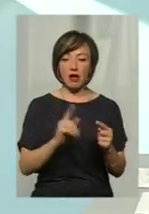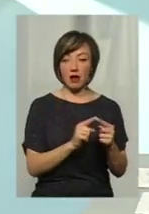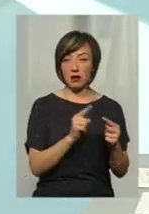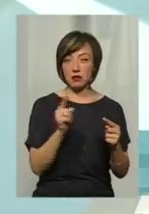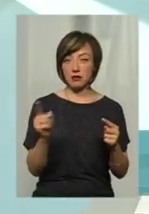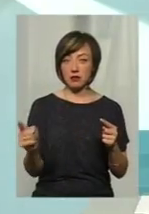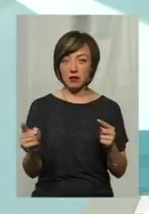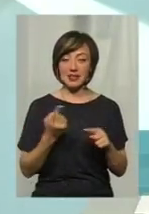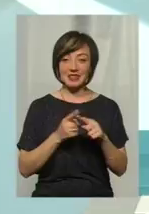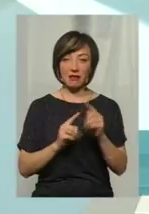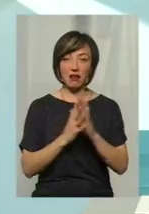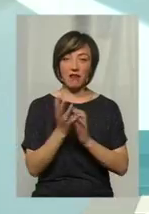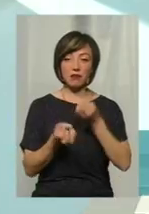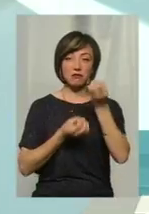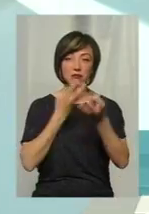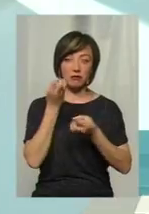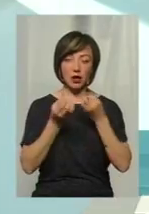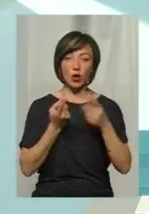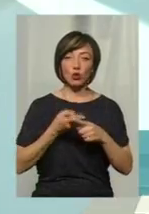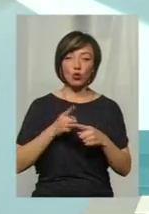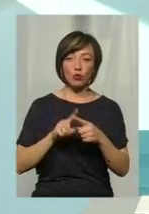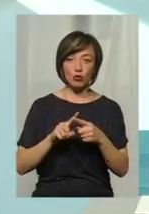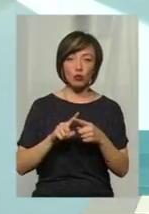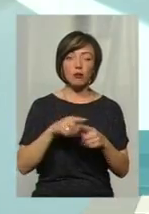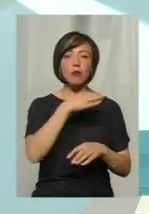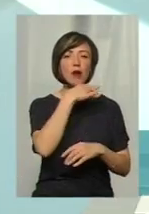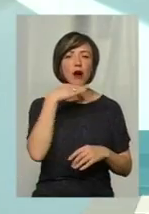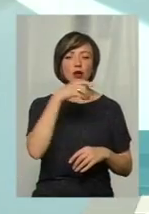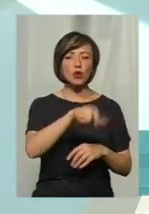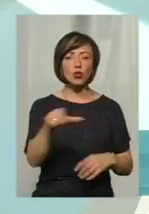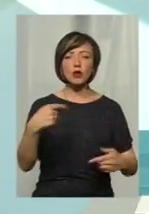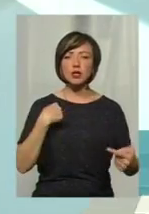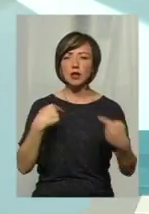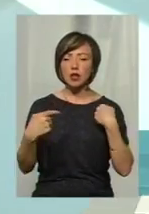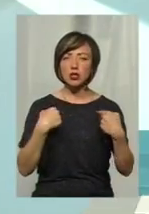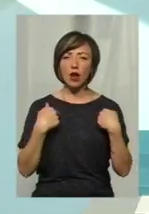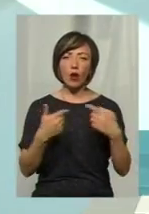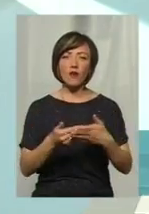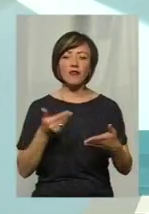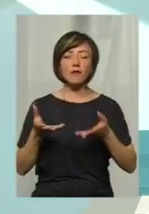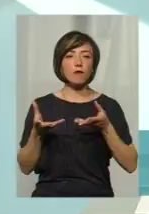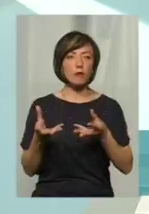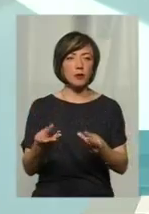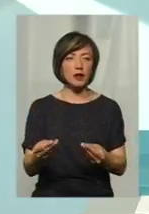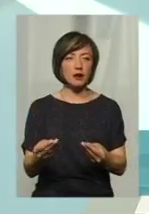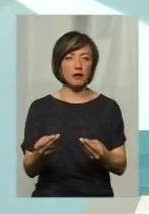даний бур'ян світе. І тому багато людей страждають від впливу